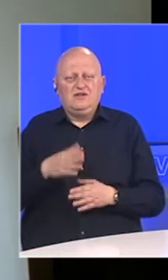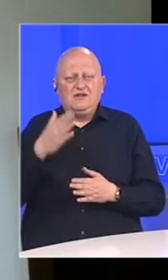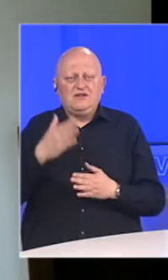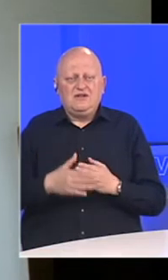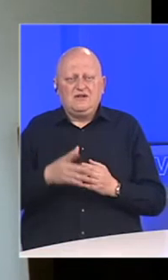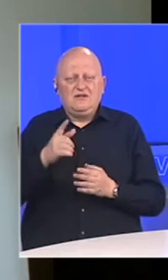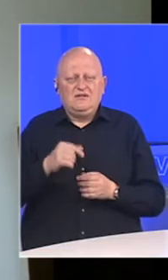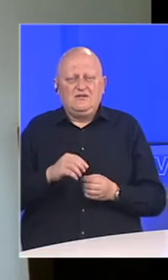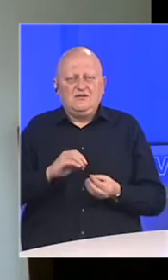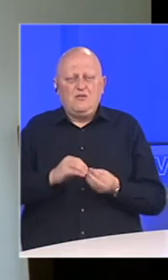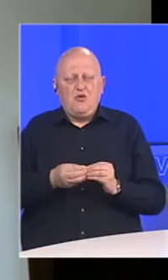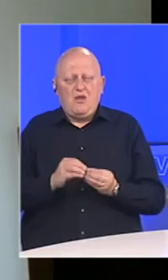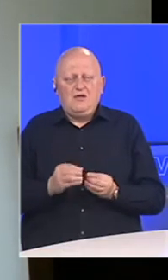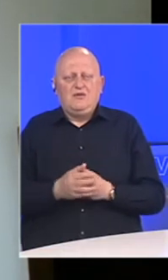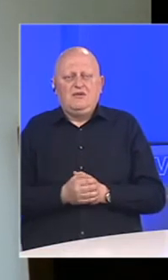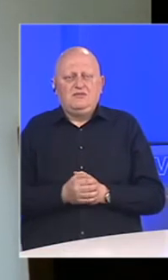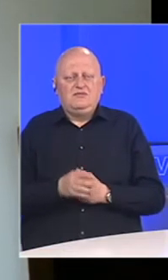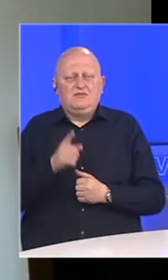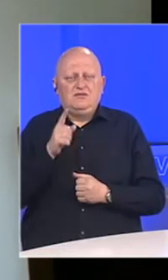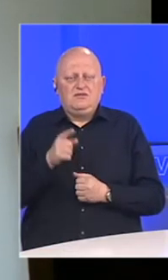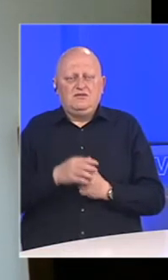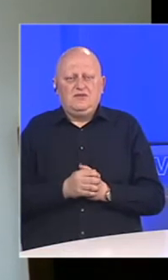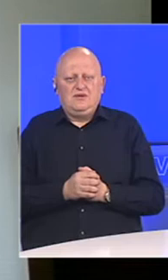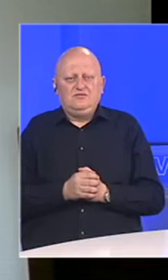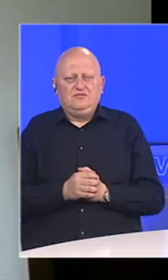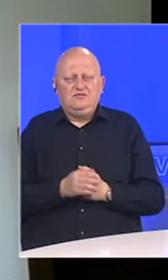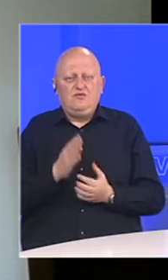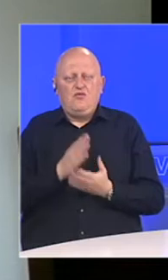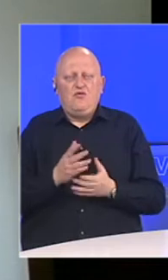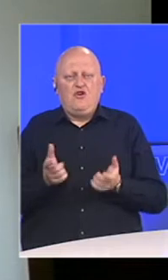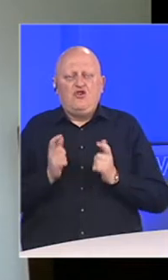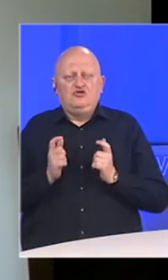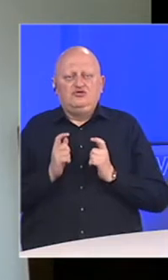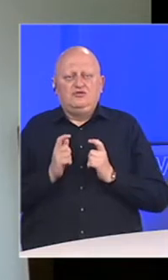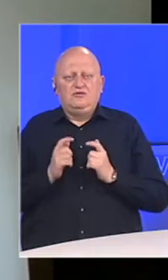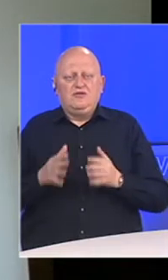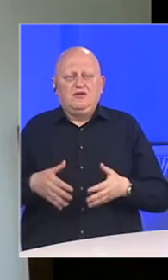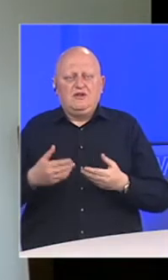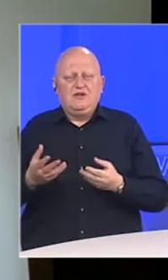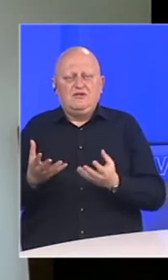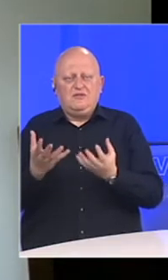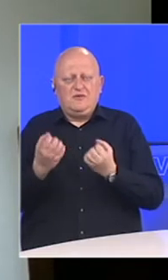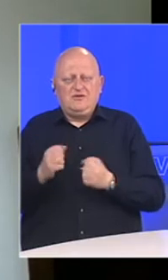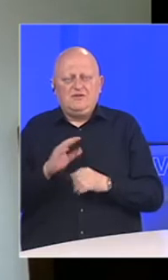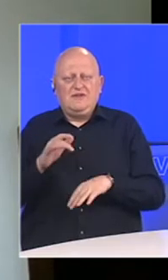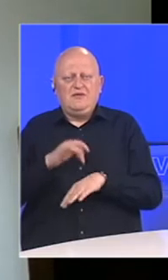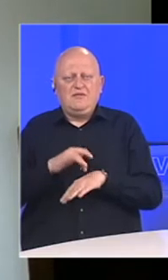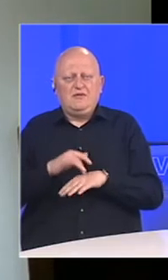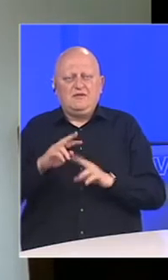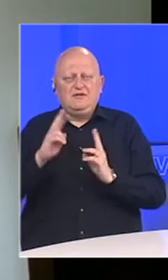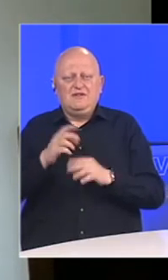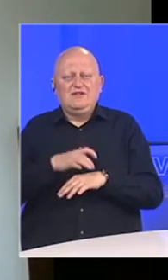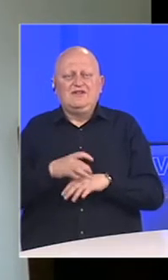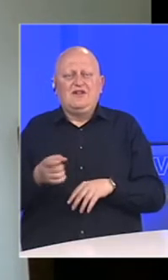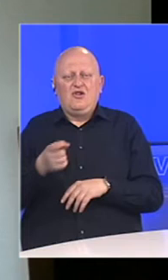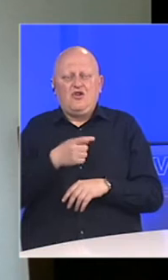kraj sa tekućim problemima. Te naravno uvijek očekujemo i rada su prihvaćene sve preporuke svjetske